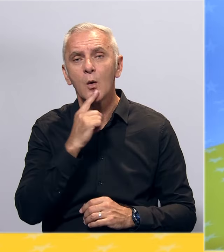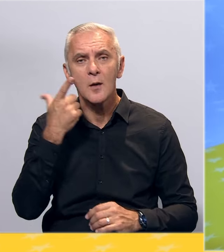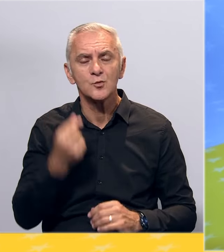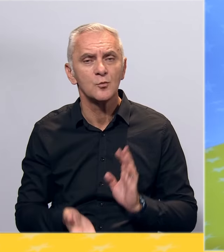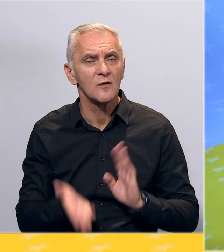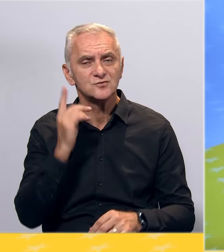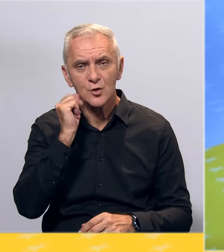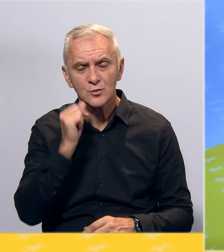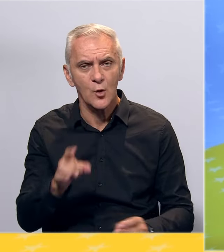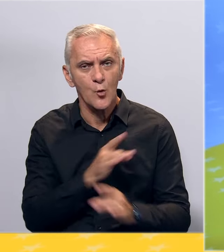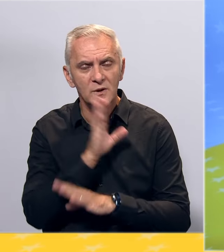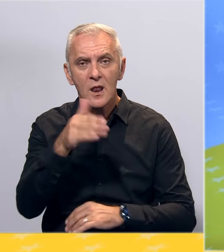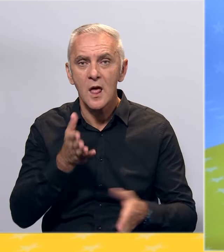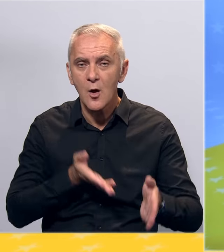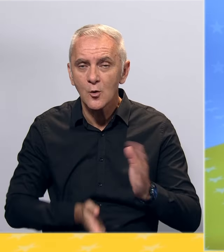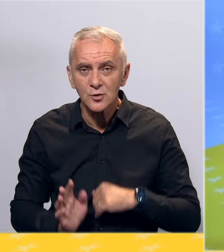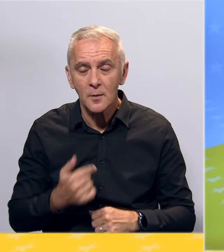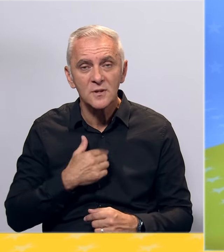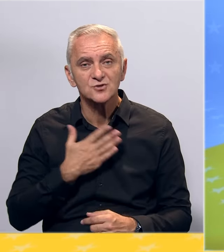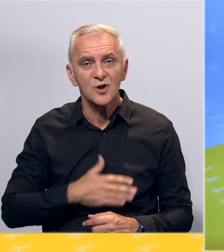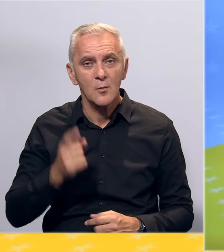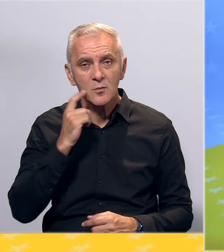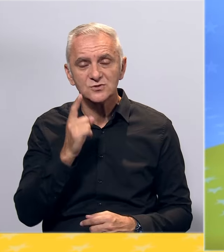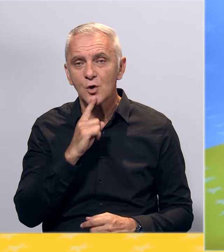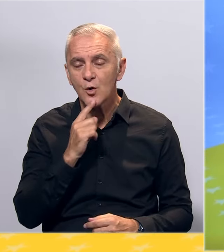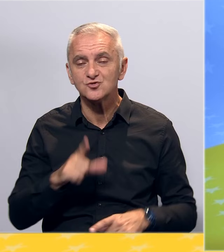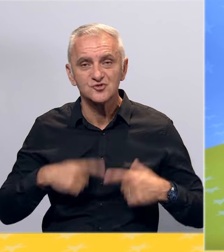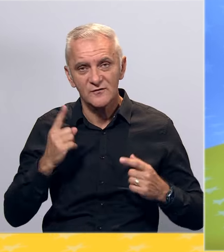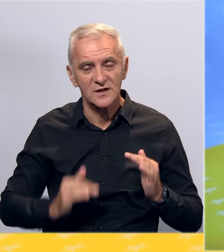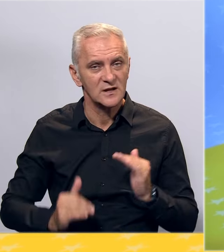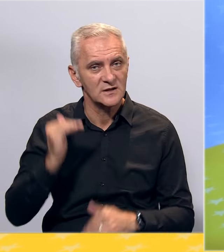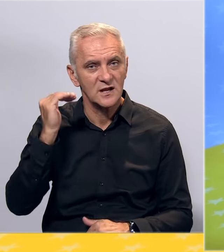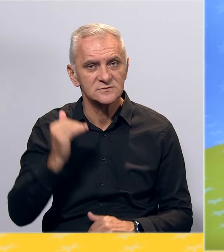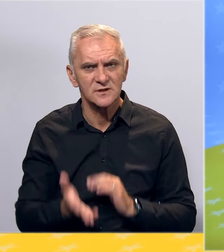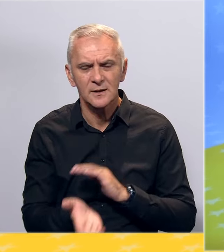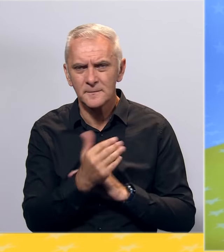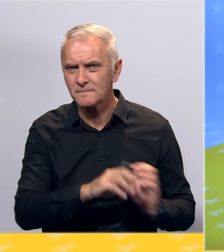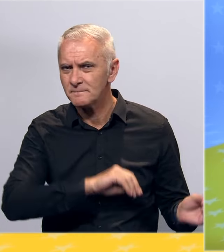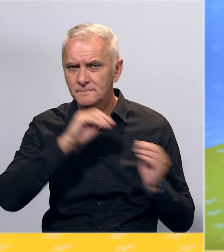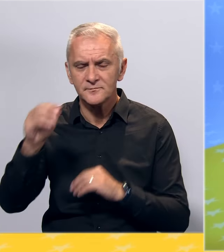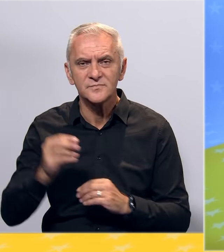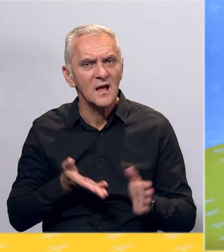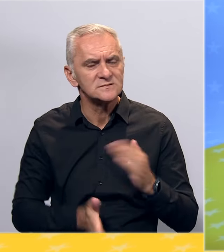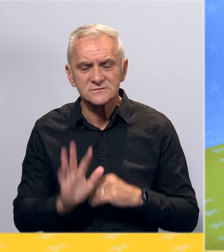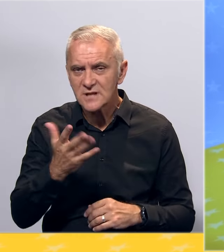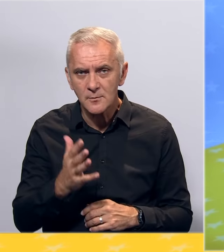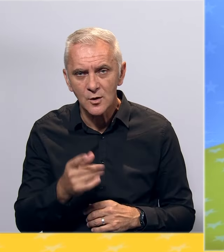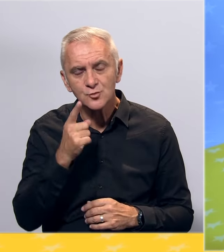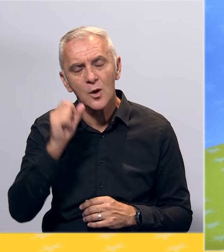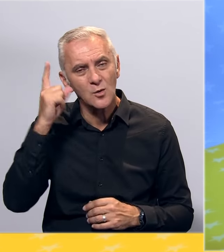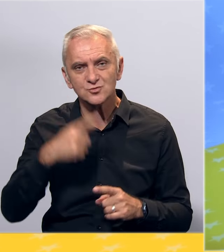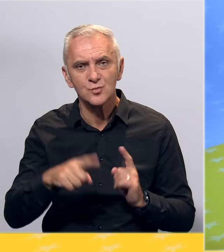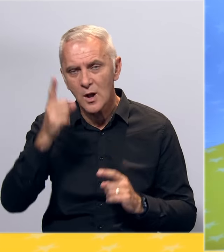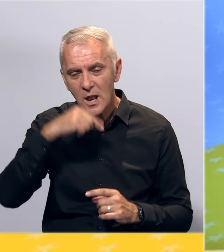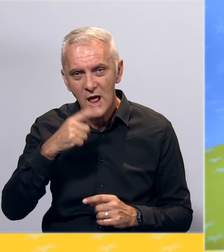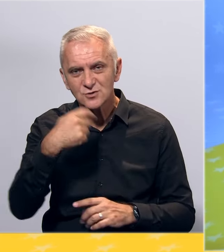ljudi umire nego što se rađa. Mi želimo Bihać koji živi i raste. Isseljavanje i pad nataliteta je logična reakcija na laži obmane.